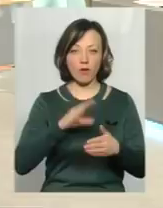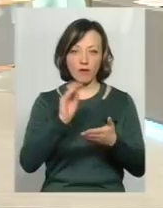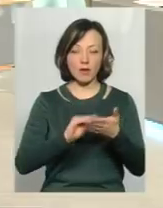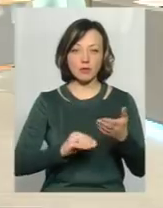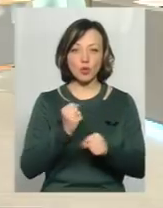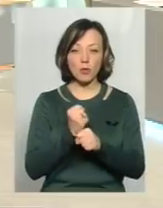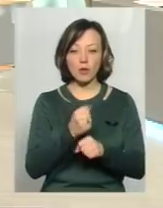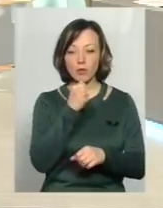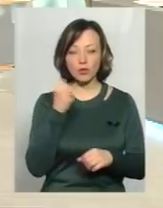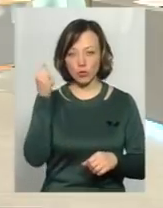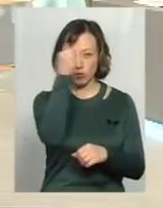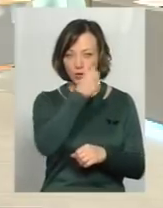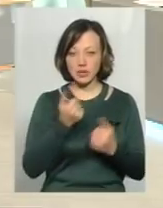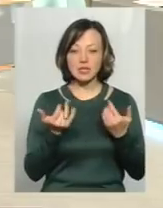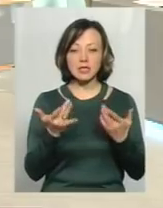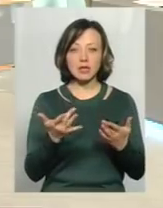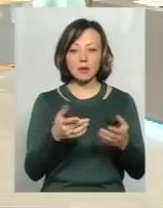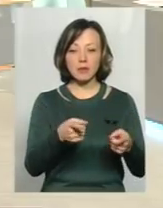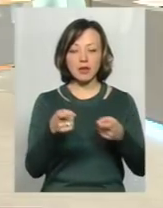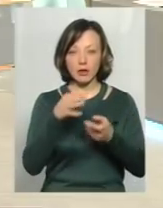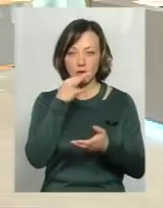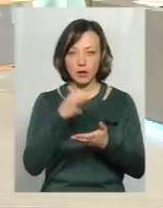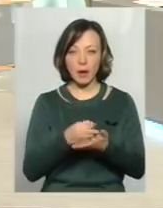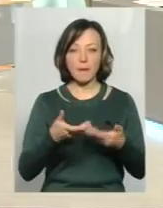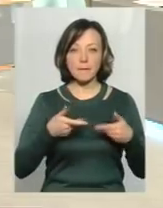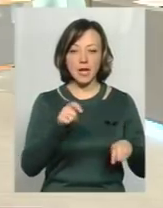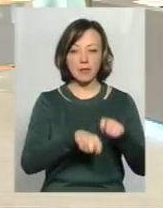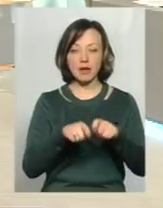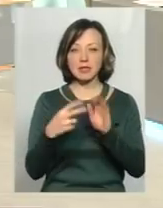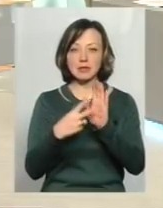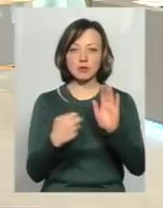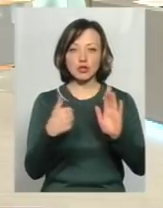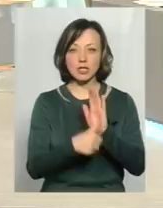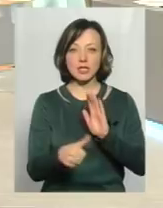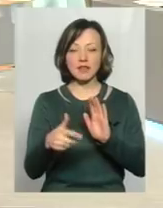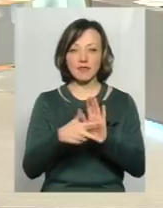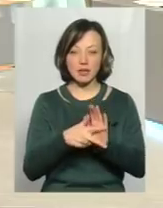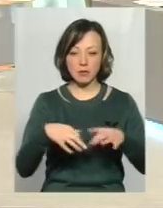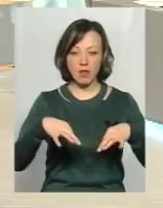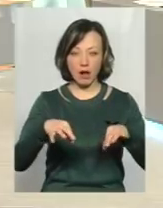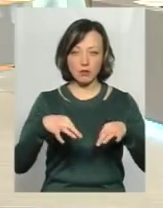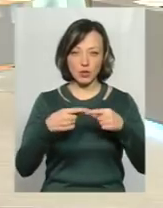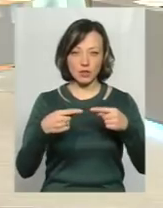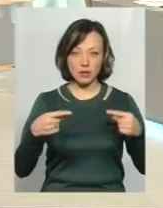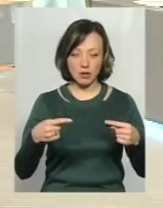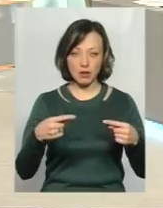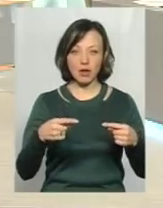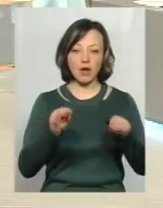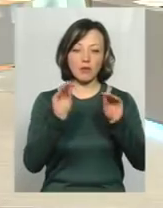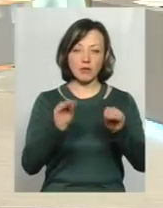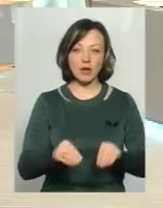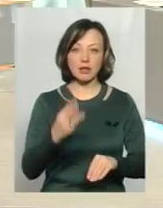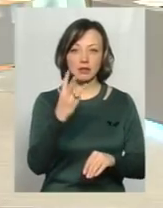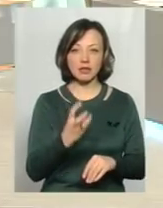так, і скільки, все ж таки, притягнуто до Ну, перевірили ми 768 транспортних засобів, наші працівники, нашого управління. Складено